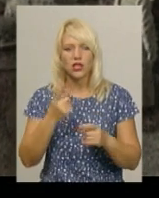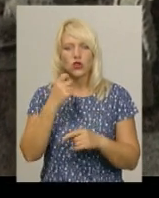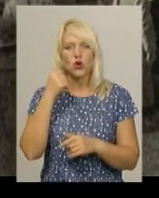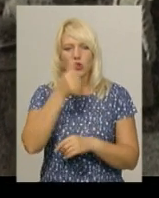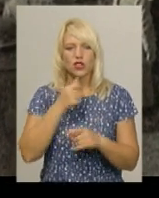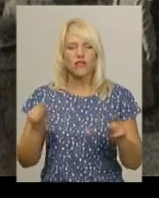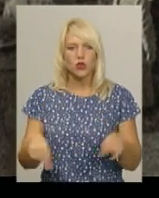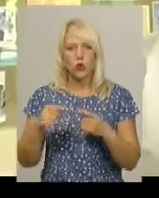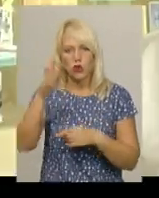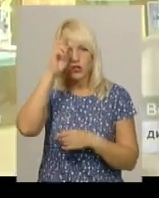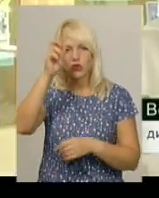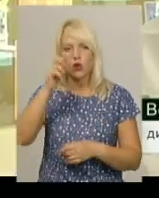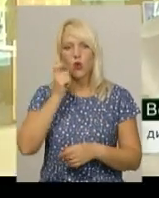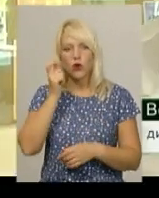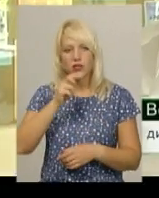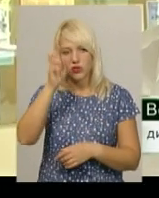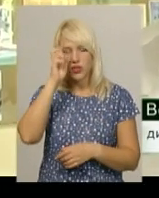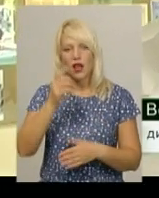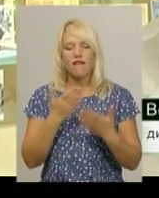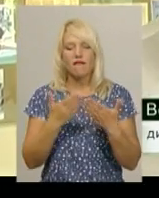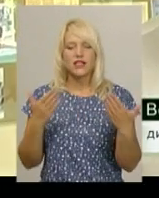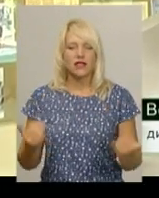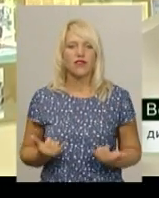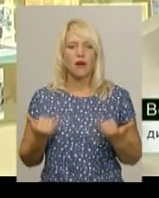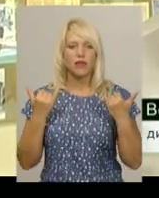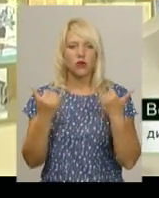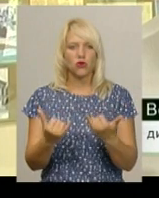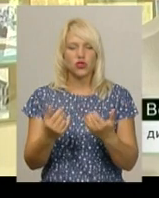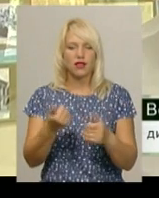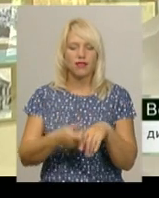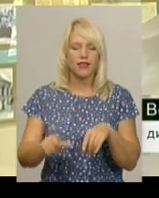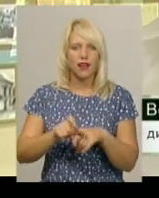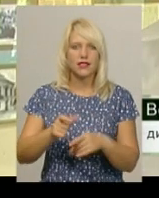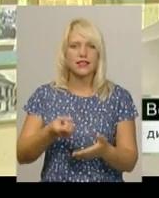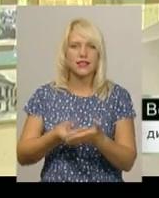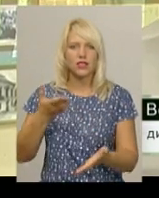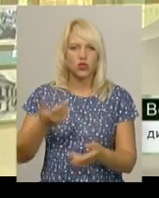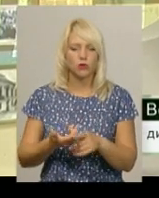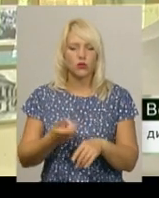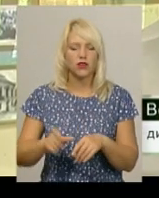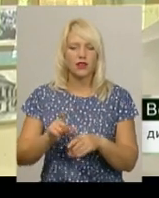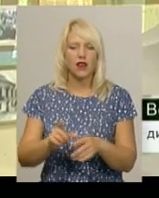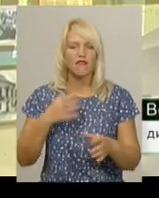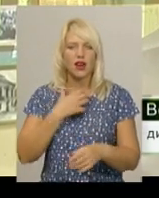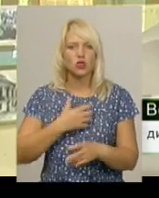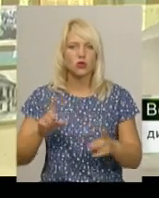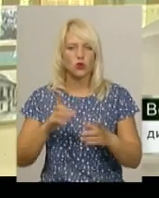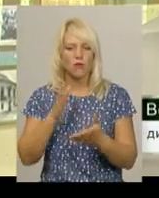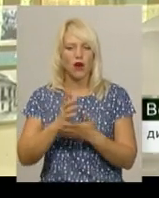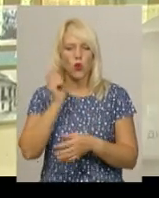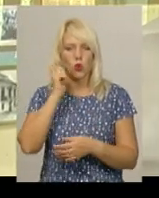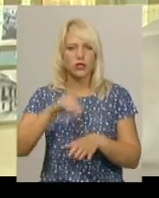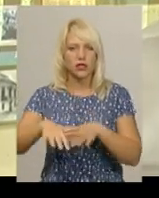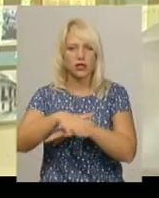української державності. Виставка приурочена найціннішому і найважливішому, що має український народ. Як